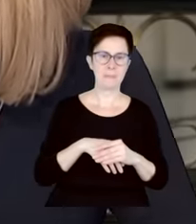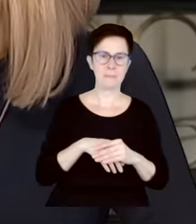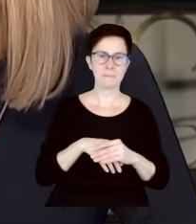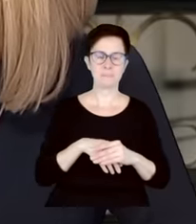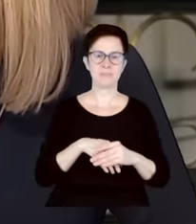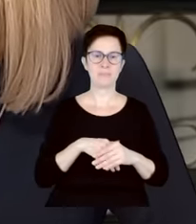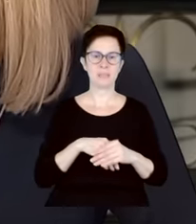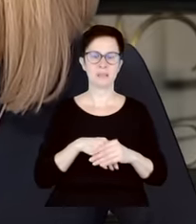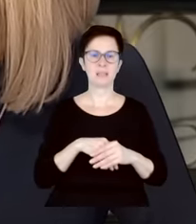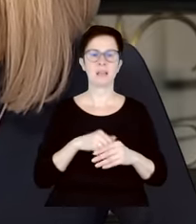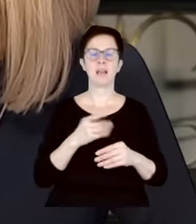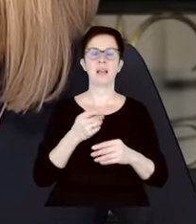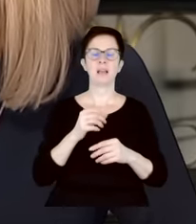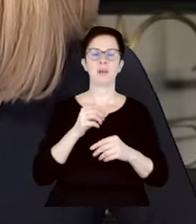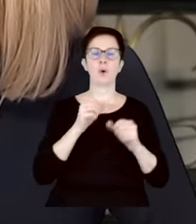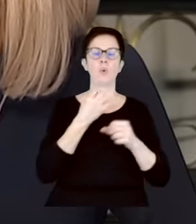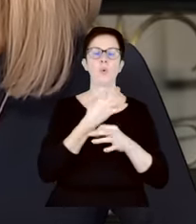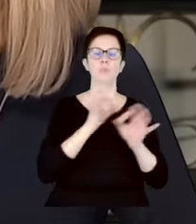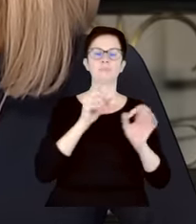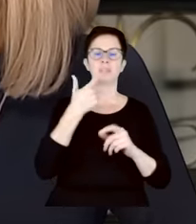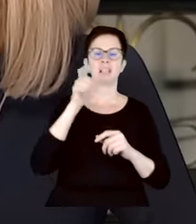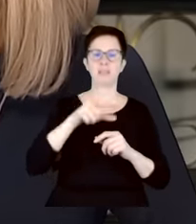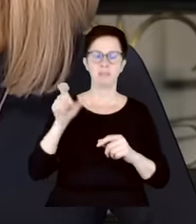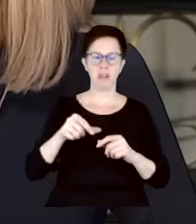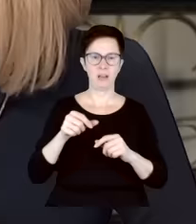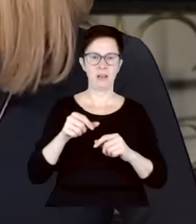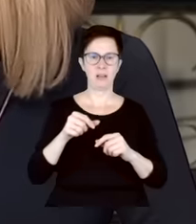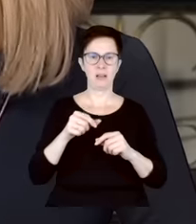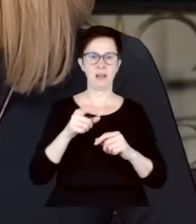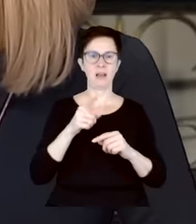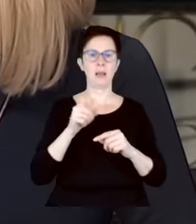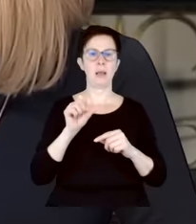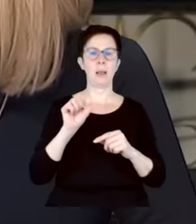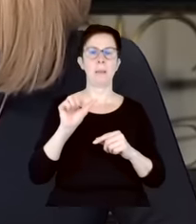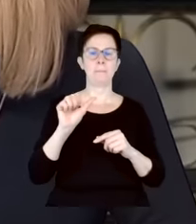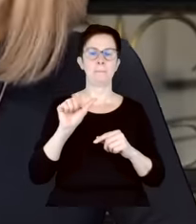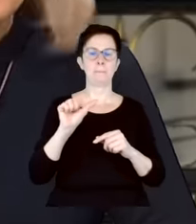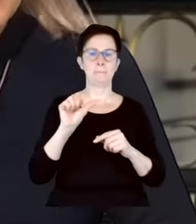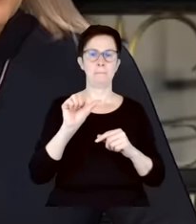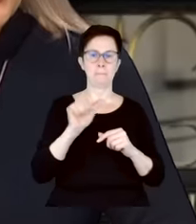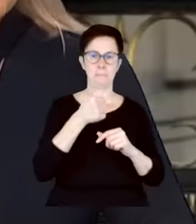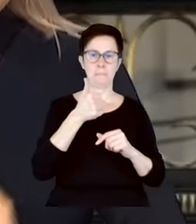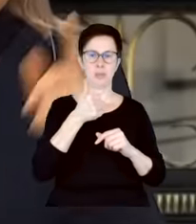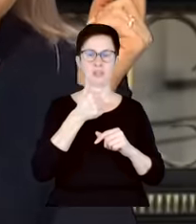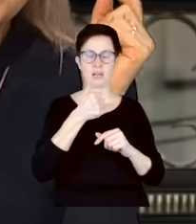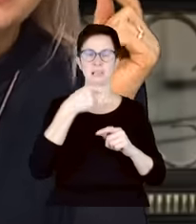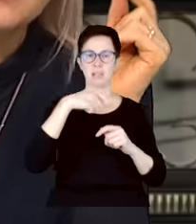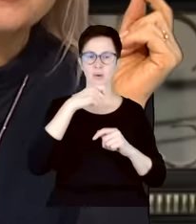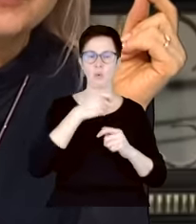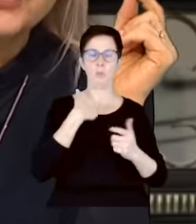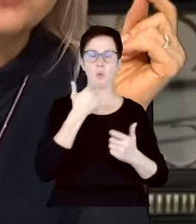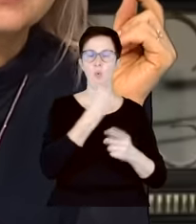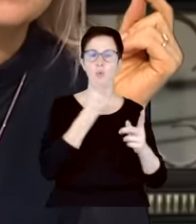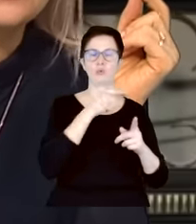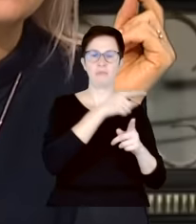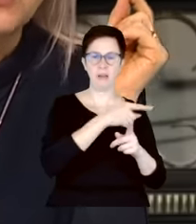indywidualnej nie była kwestionowana, dopóki nie została zastosowana pierwszy raz przez prezydenta Andrzeja Dudy. I to teraz. Proszę zwrócić uwagę i to teraz. Przecież ja